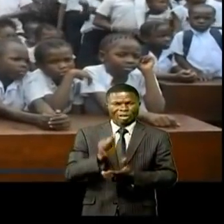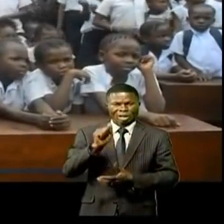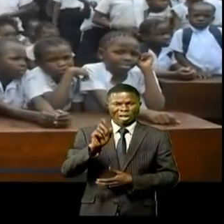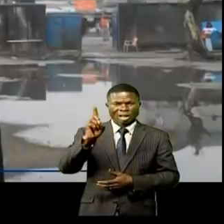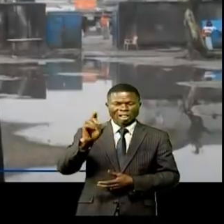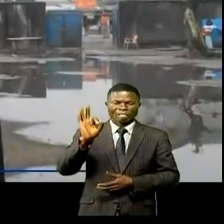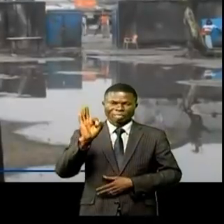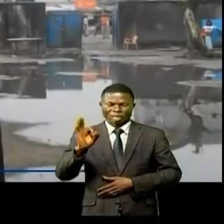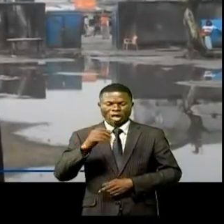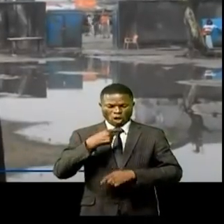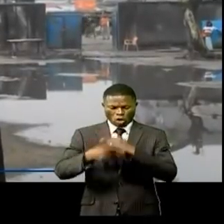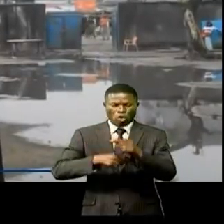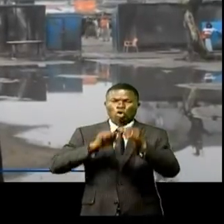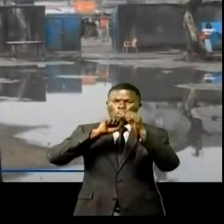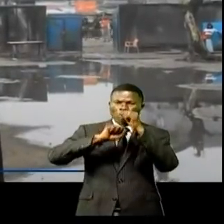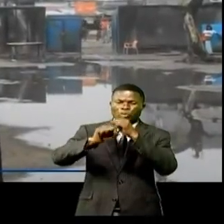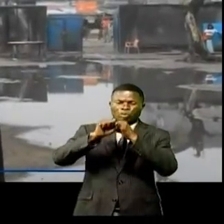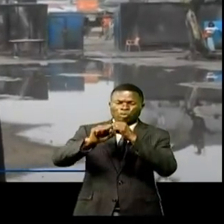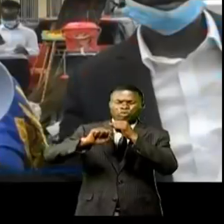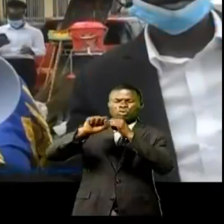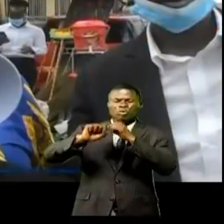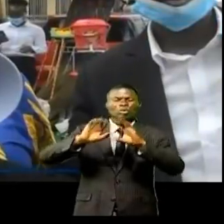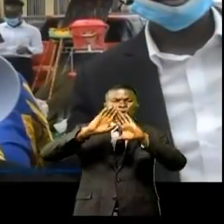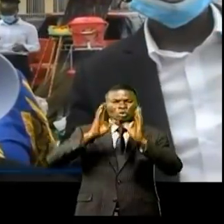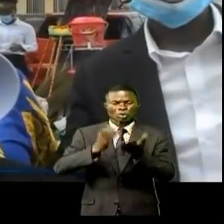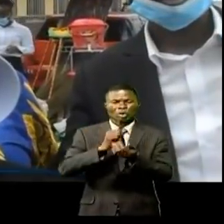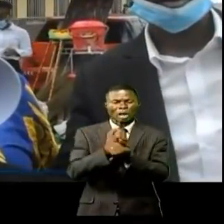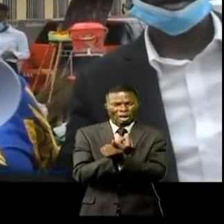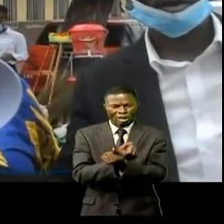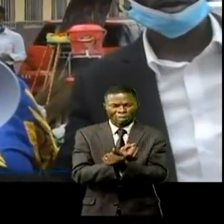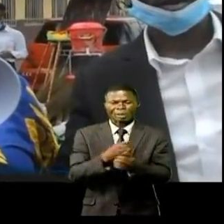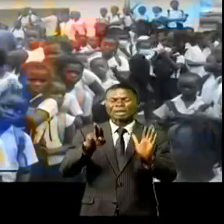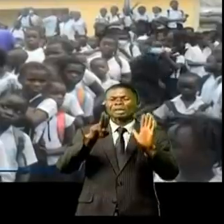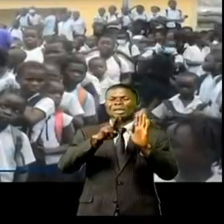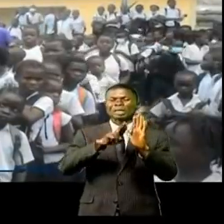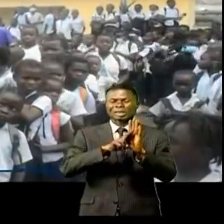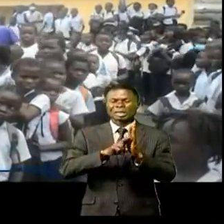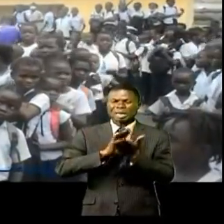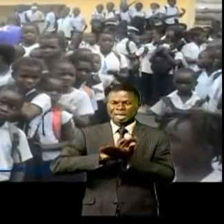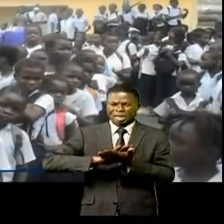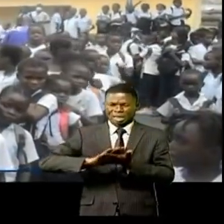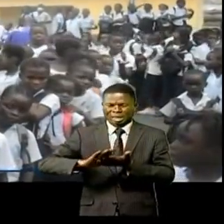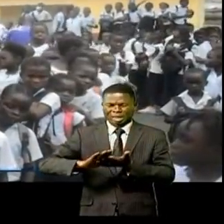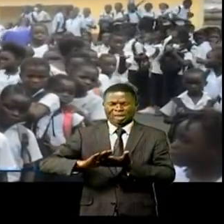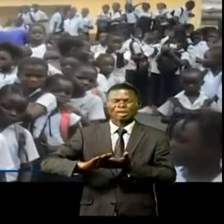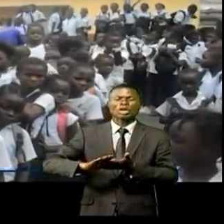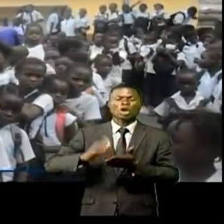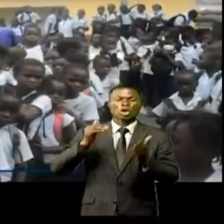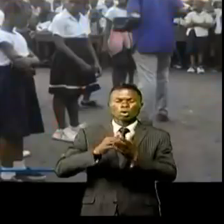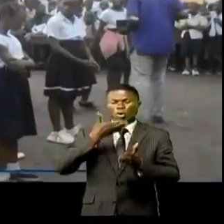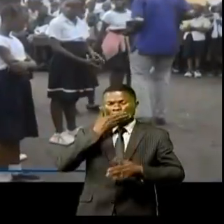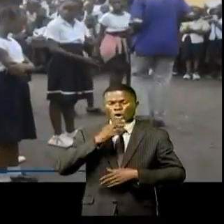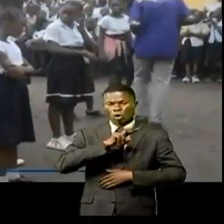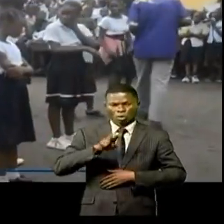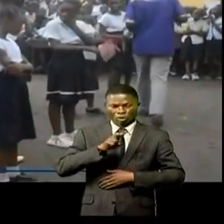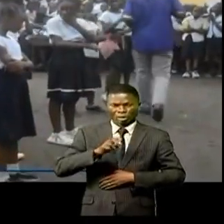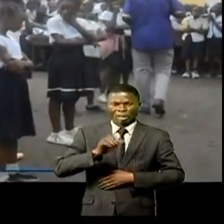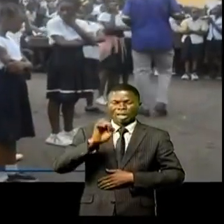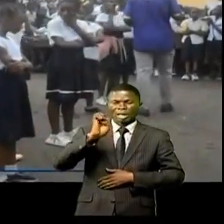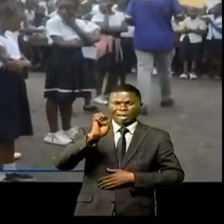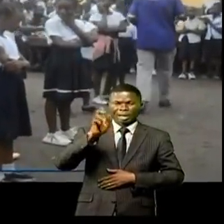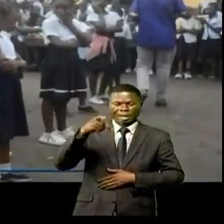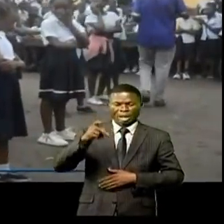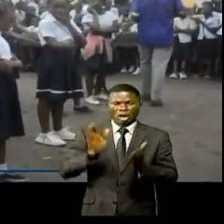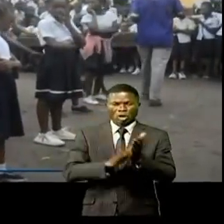lancée dans une campagne de sensibilisation sur l'observance stricte de l'hygiène et des gestes barrières. L'EPM aussi a